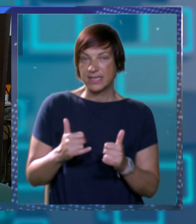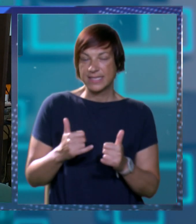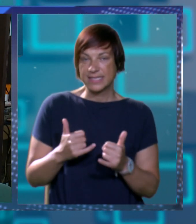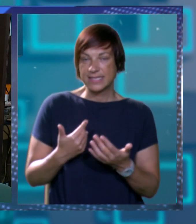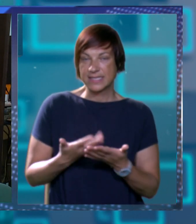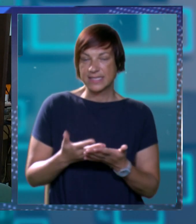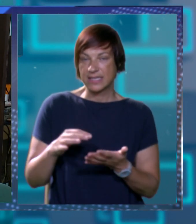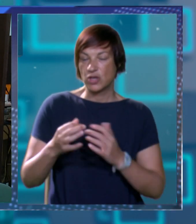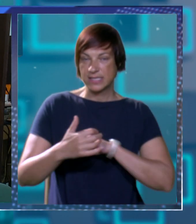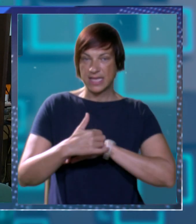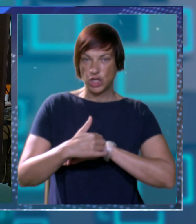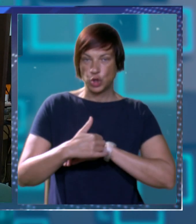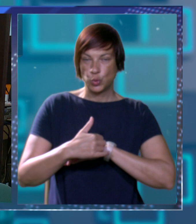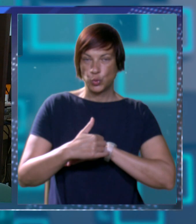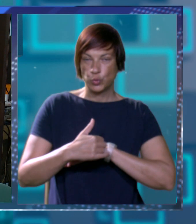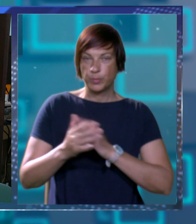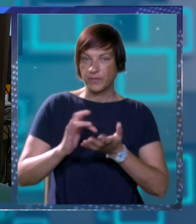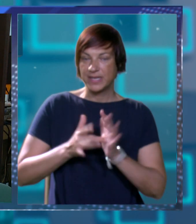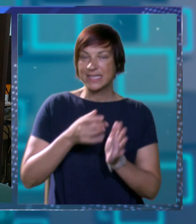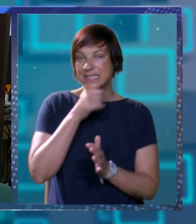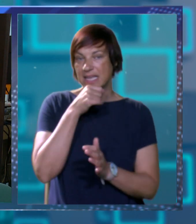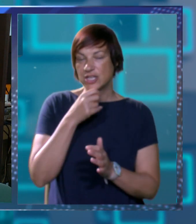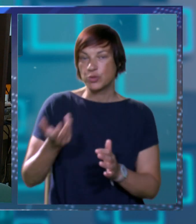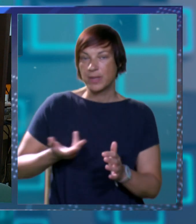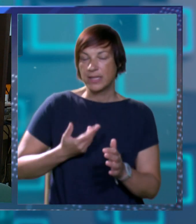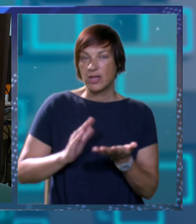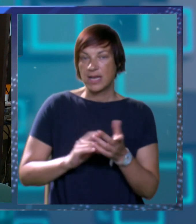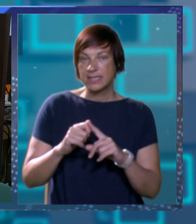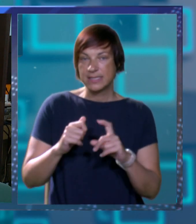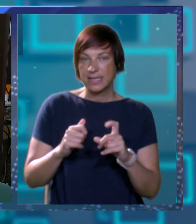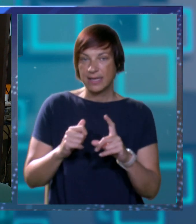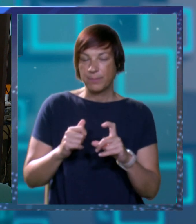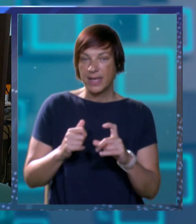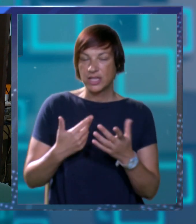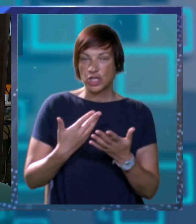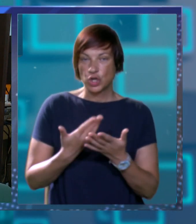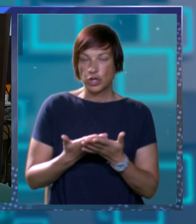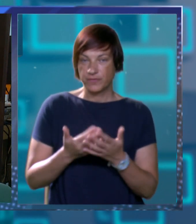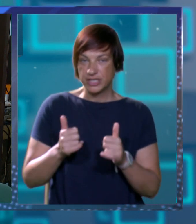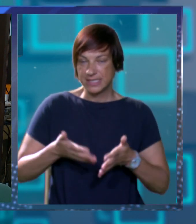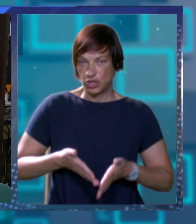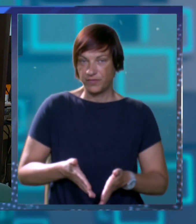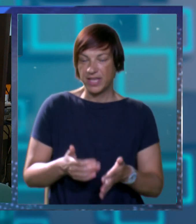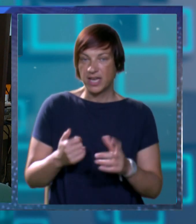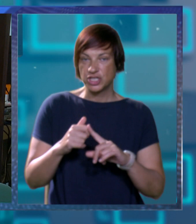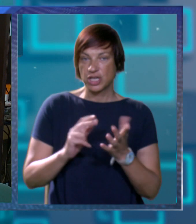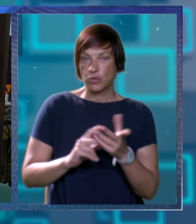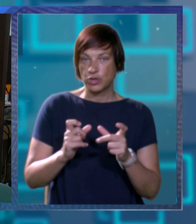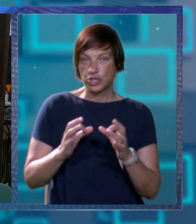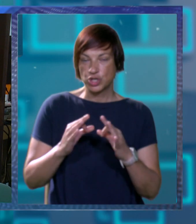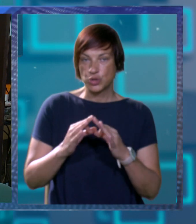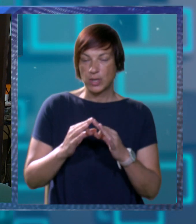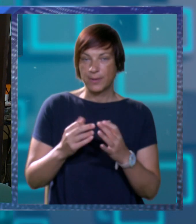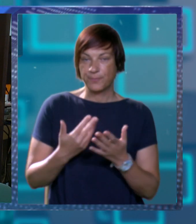za Dubrovnik tu je cijela županija dolazi i Metković ili kompletan Metković sad ovdje rađa Korčula